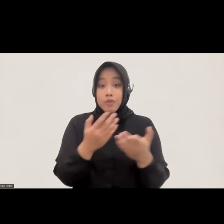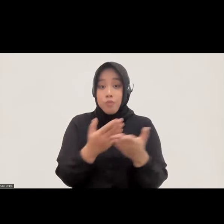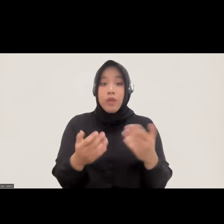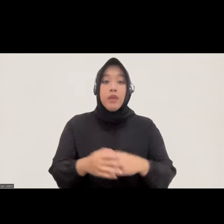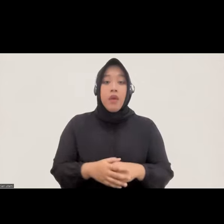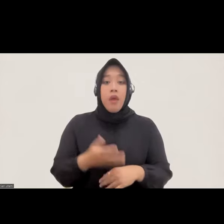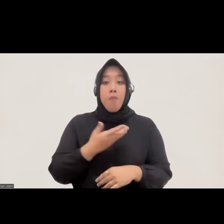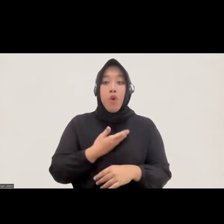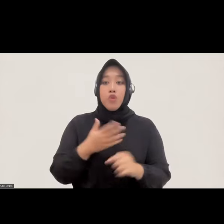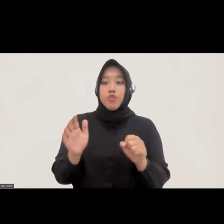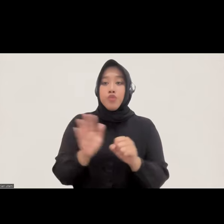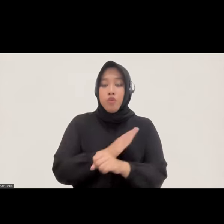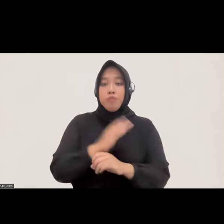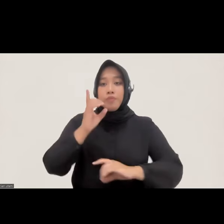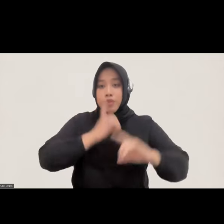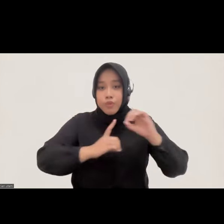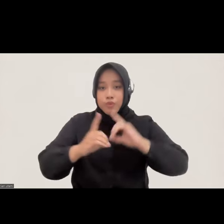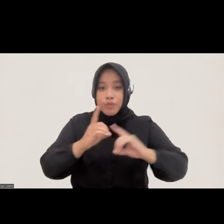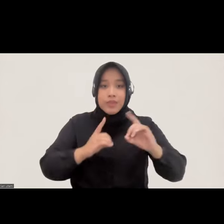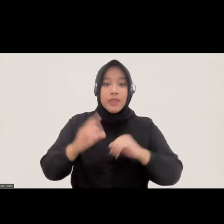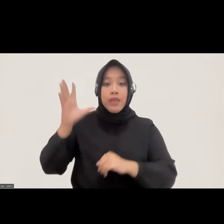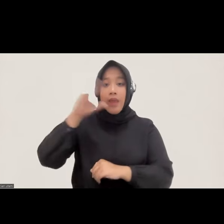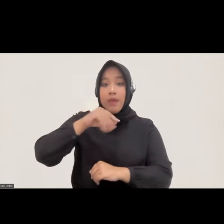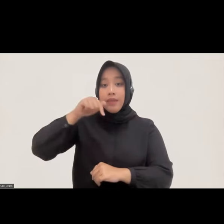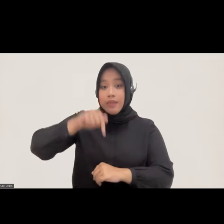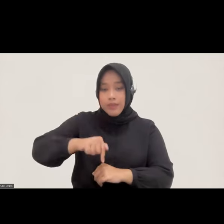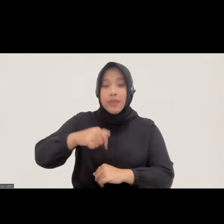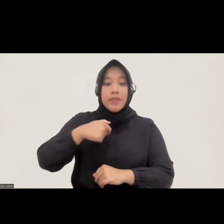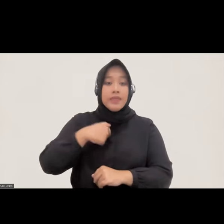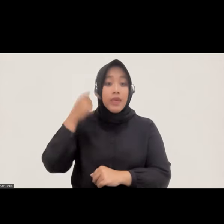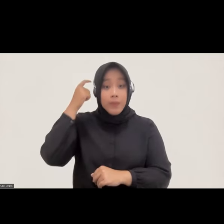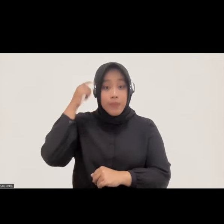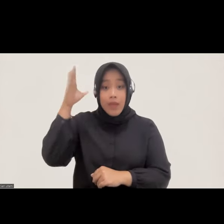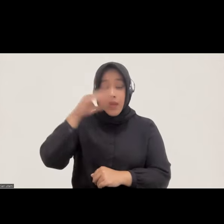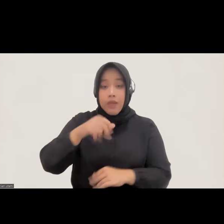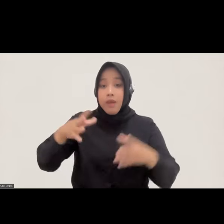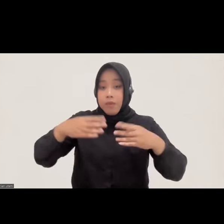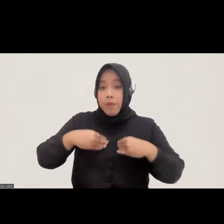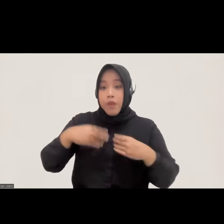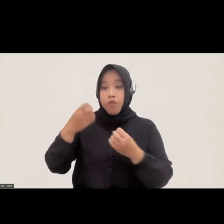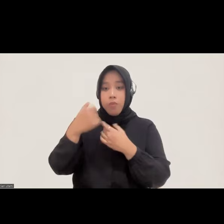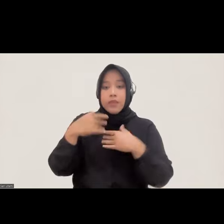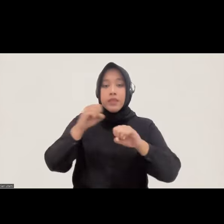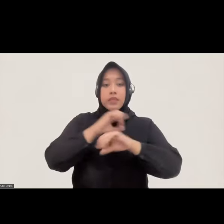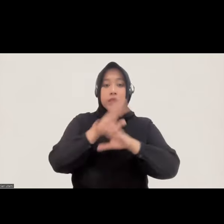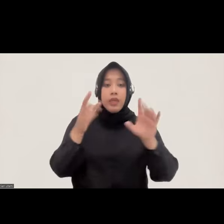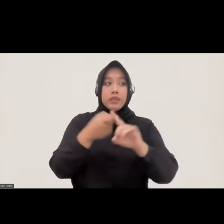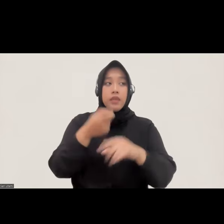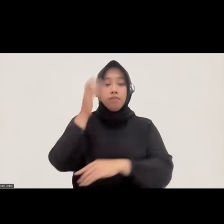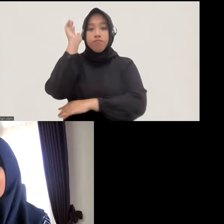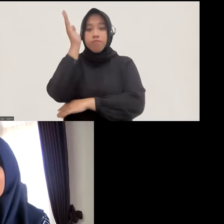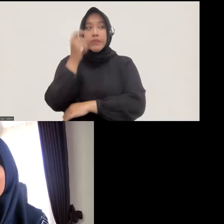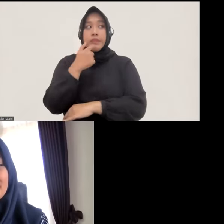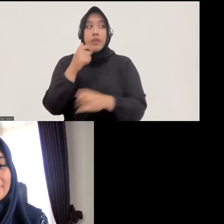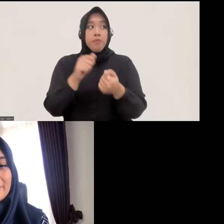kita akan mencukupkan diskusi kita pada hari ini saya kira hari ini kita mendapatkan gambaran yang jelas ya dari para pemapar tentang